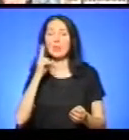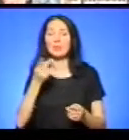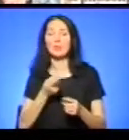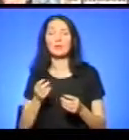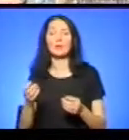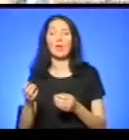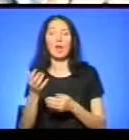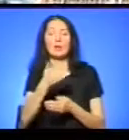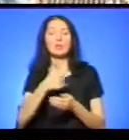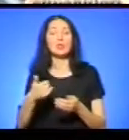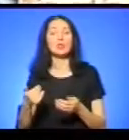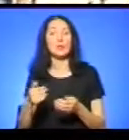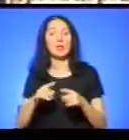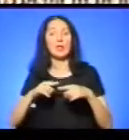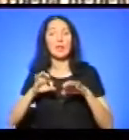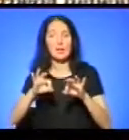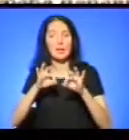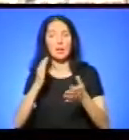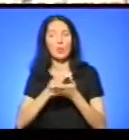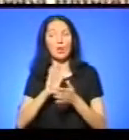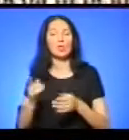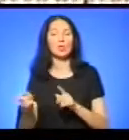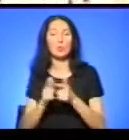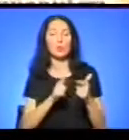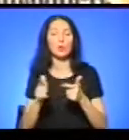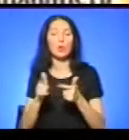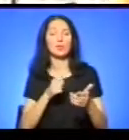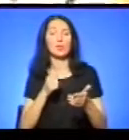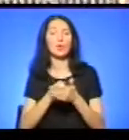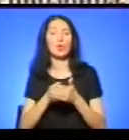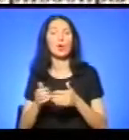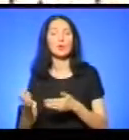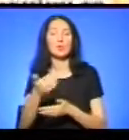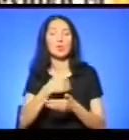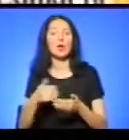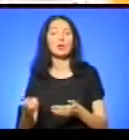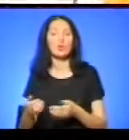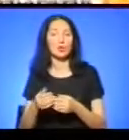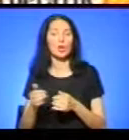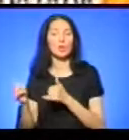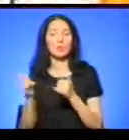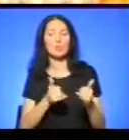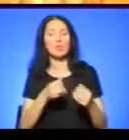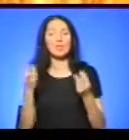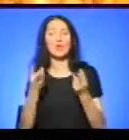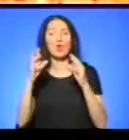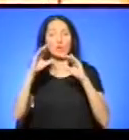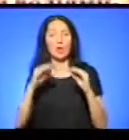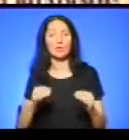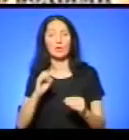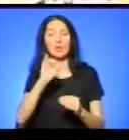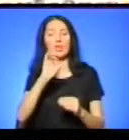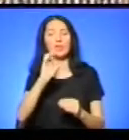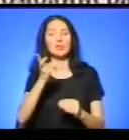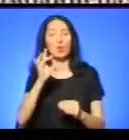техніка повинна бути підготовленою до збирання врожаю, забезпечена вогнегасником, іскрогасником.